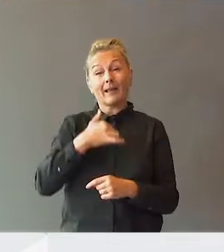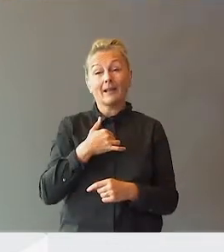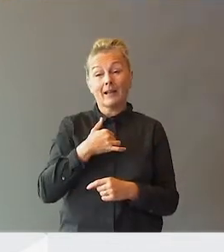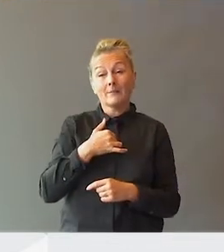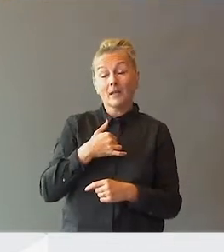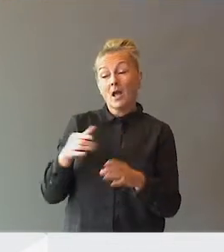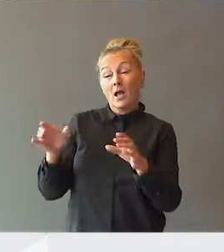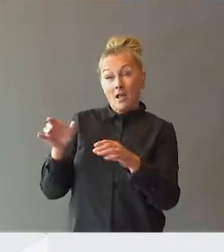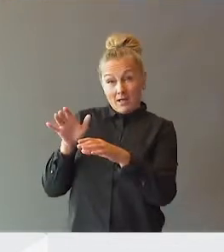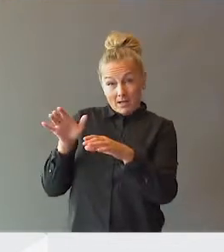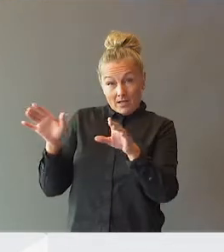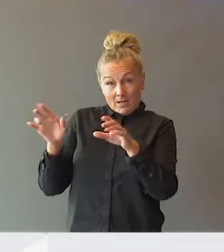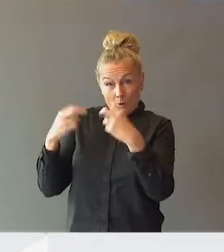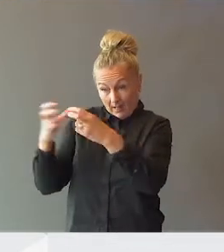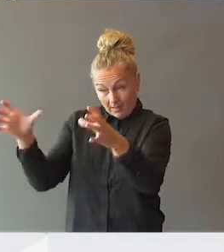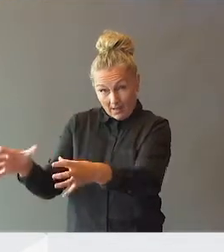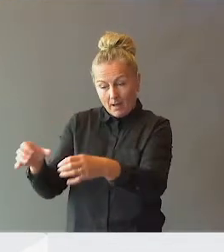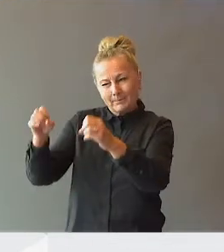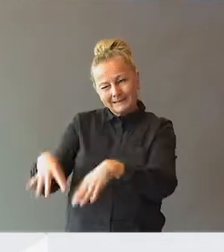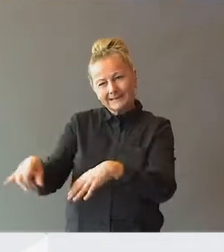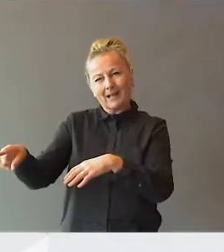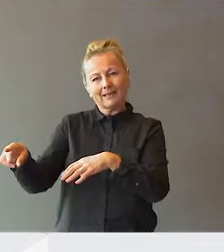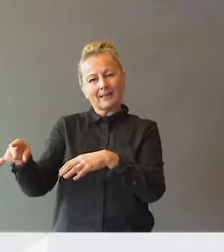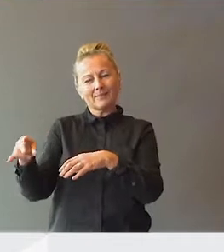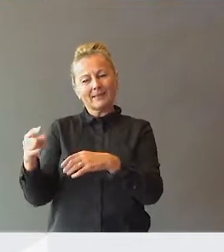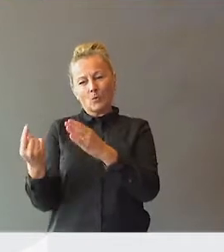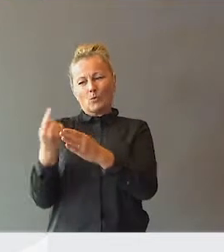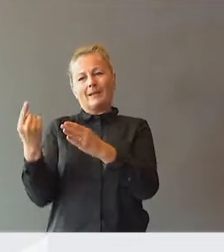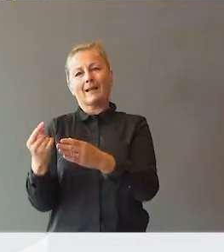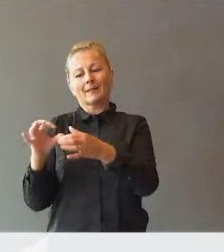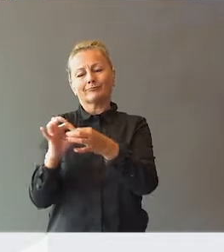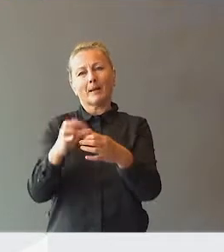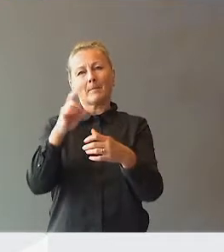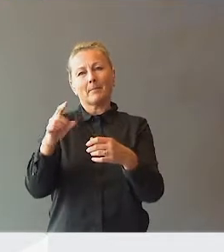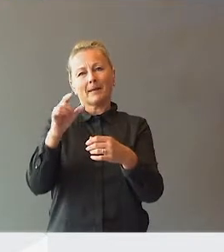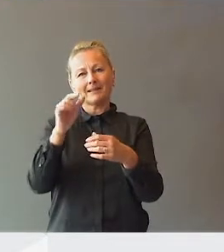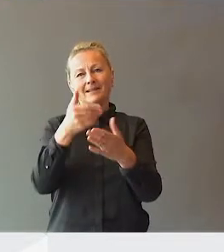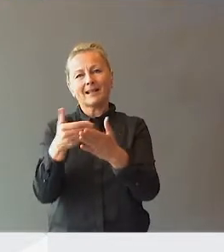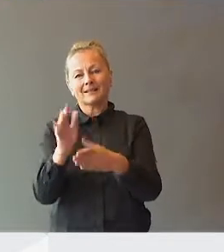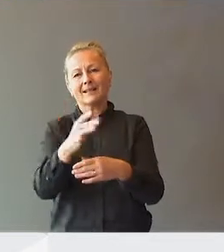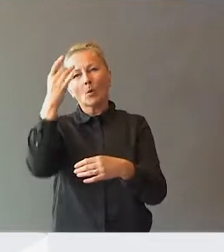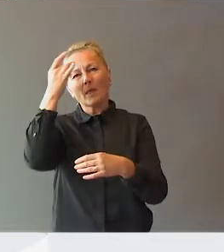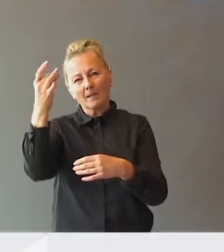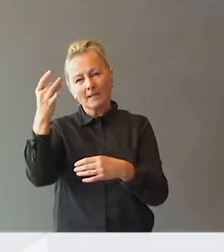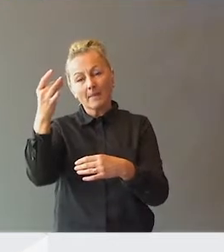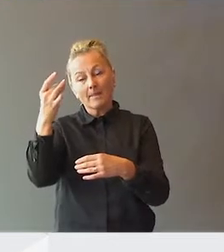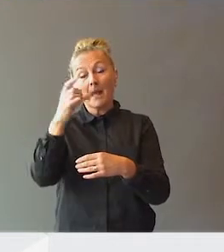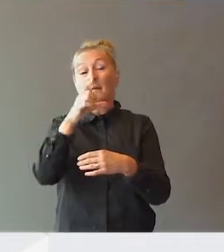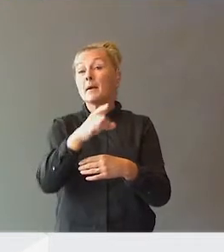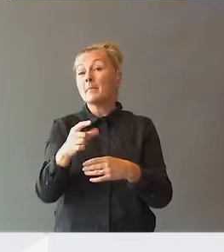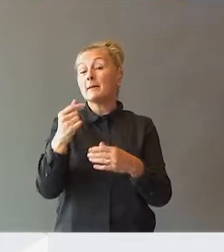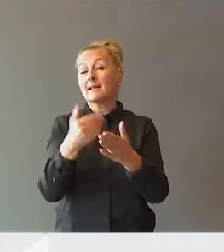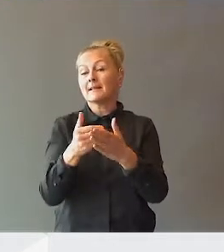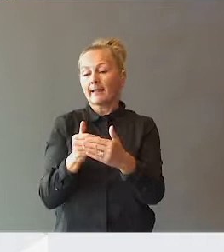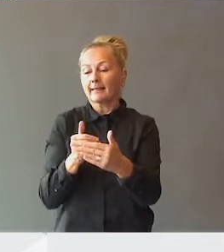ekspertutvalget har mistet, det er det her unike med PP-tjenesten sin kompetanse. PP-tjenesten